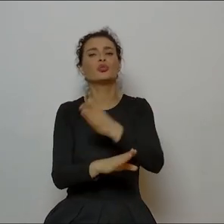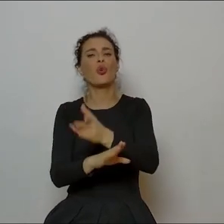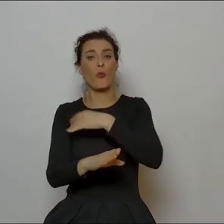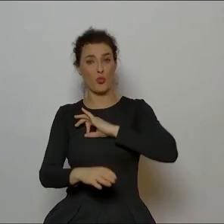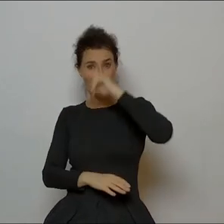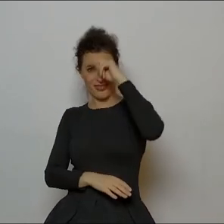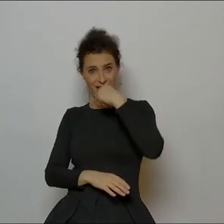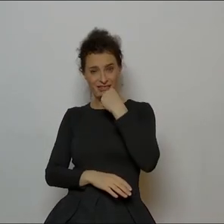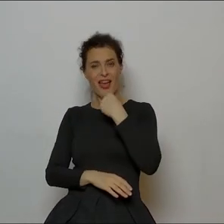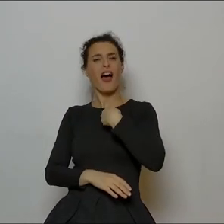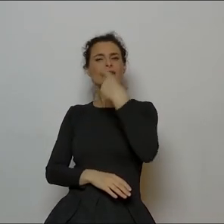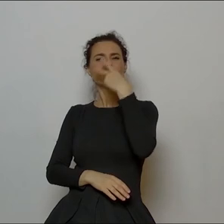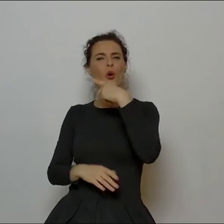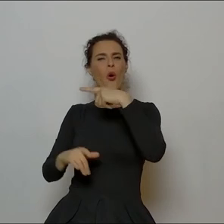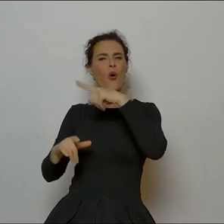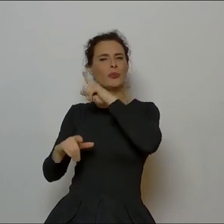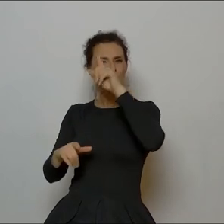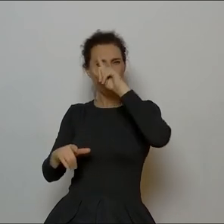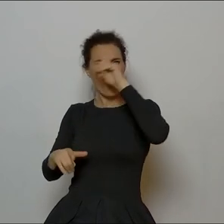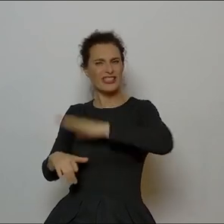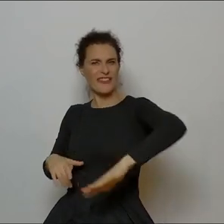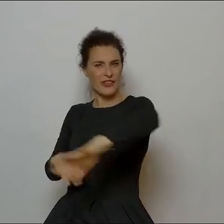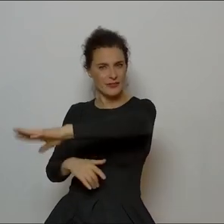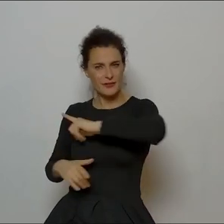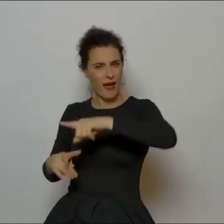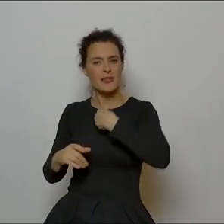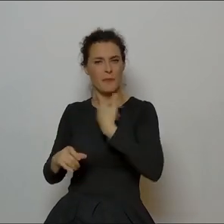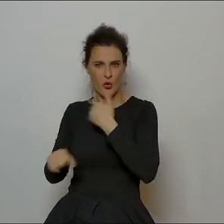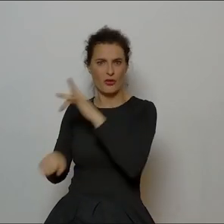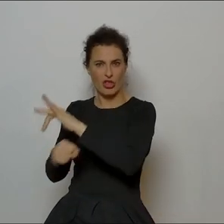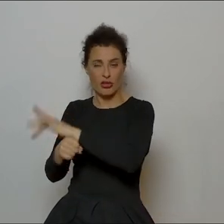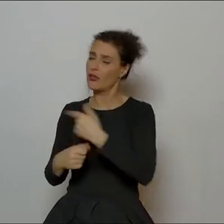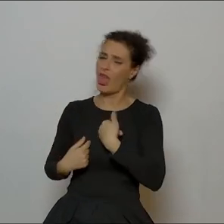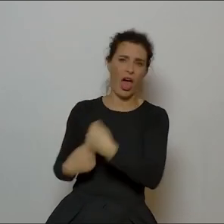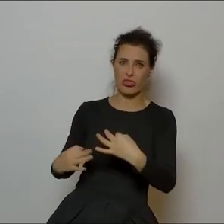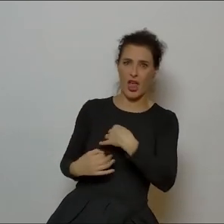bardzo dosadnie krytykował, ja jestem absolutnie tego samego zdania,